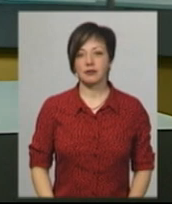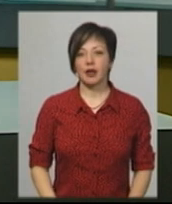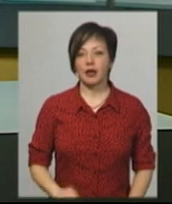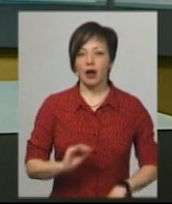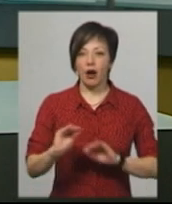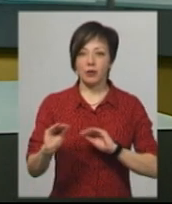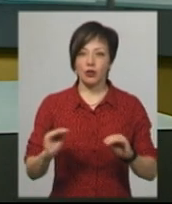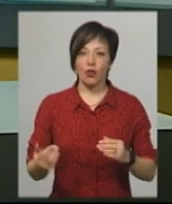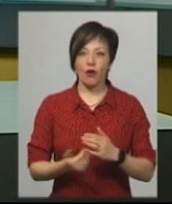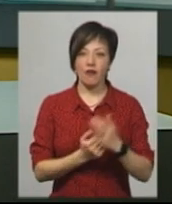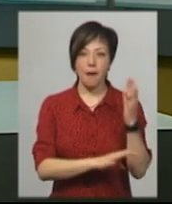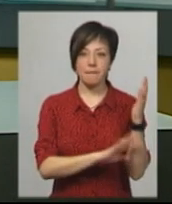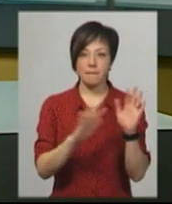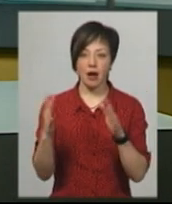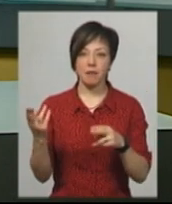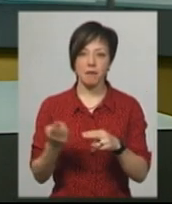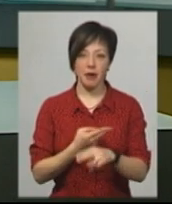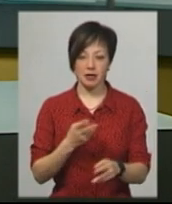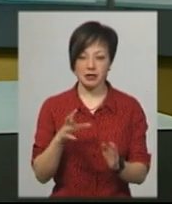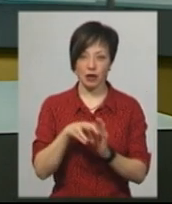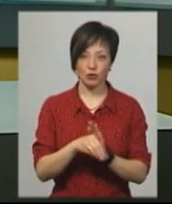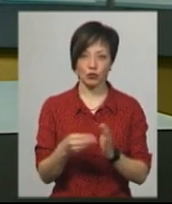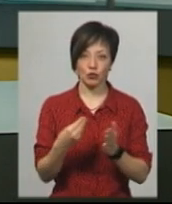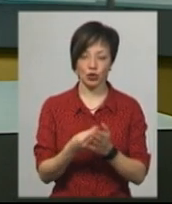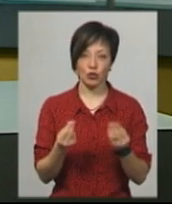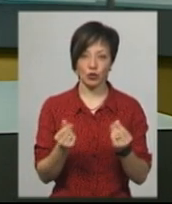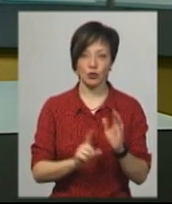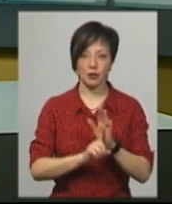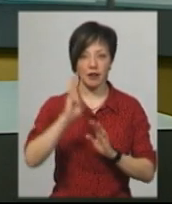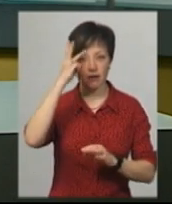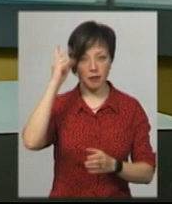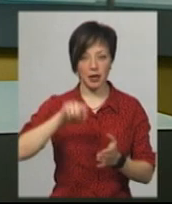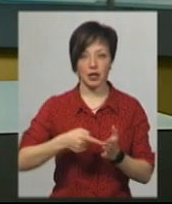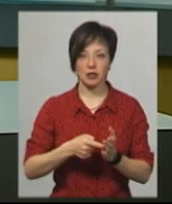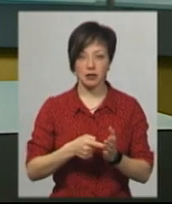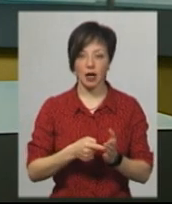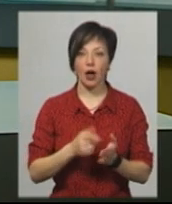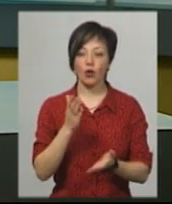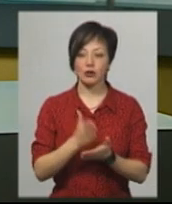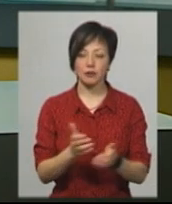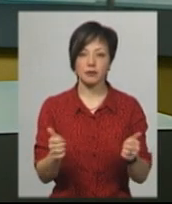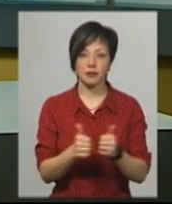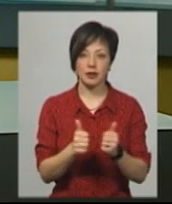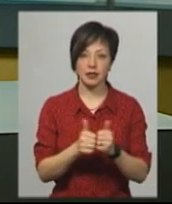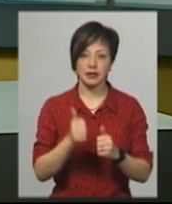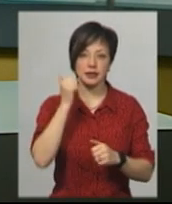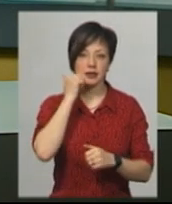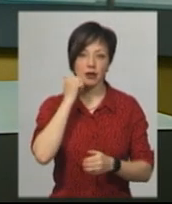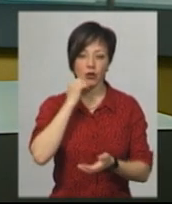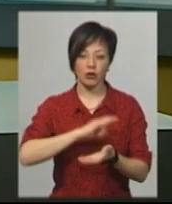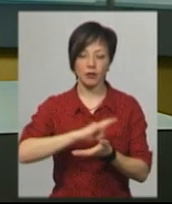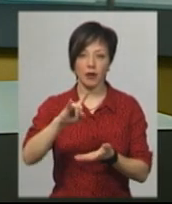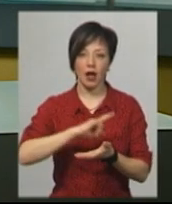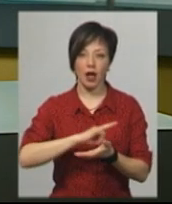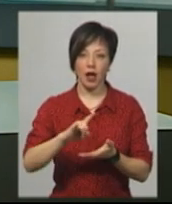Облаштовувати новий парк без залучення бюджетних коштів розпочали у Хмельницькому. Розташовується вільне подалі лік старого літовища між